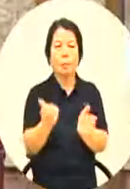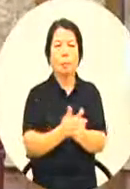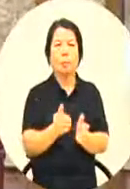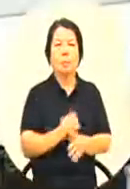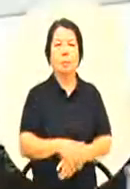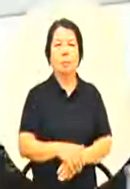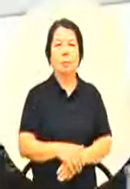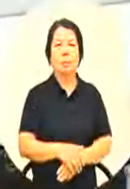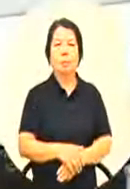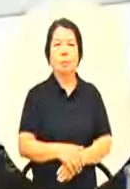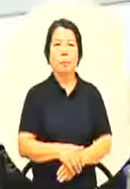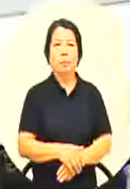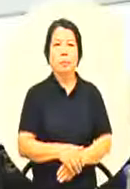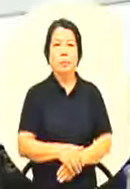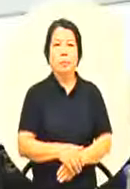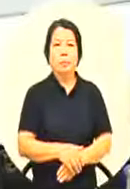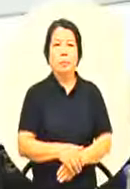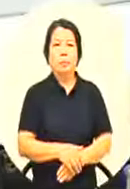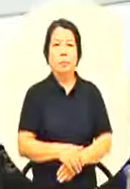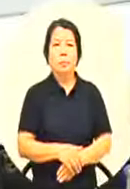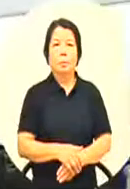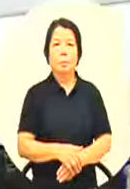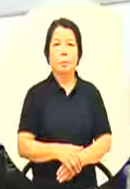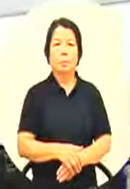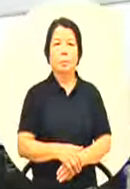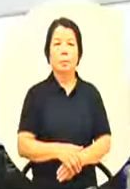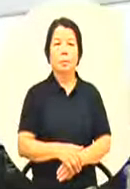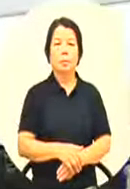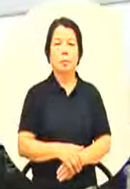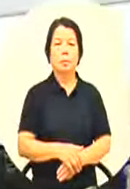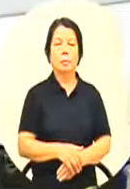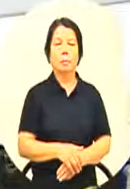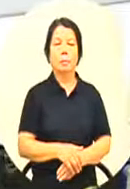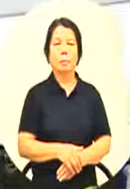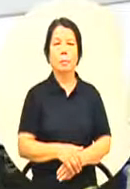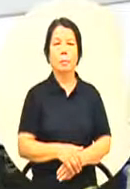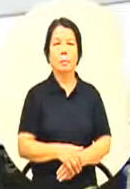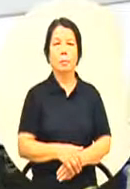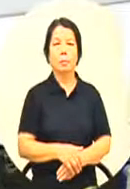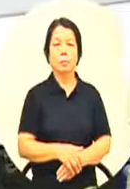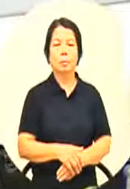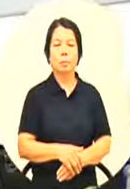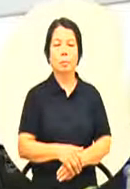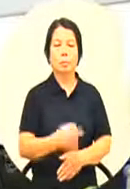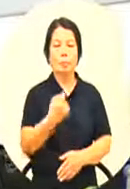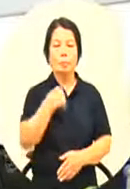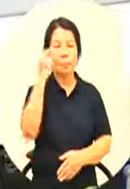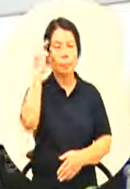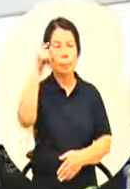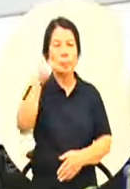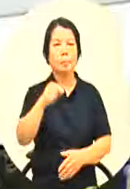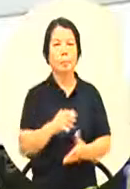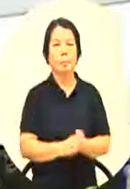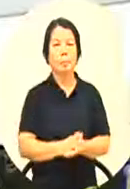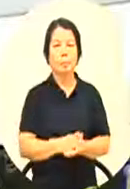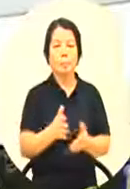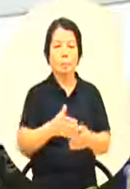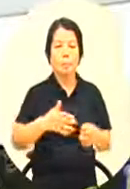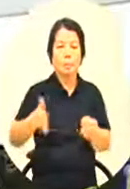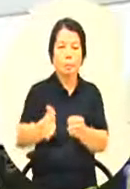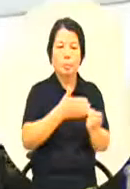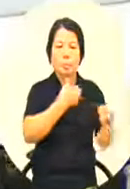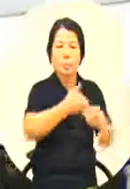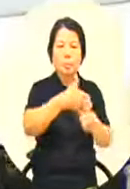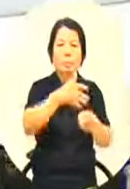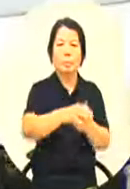不要分散那我想一下我觉得就我们来以桌球为例